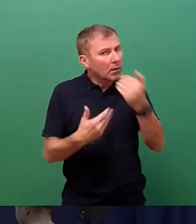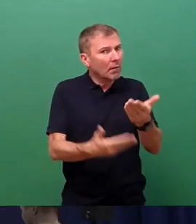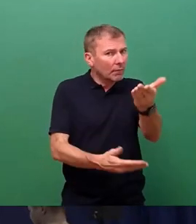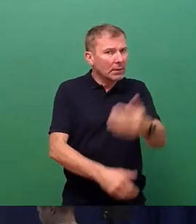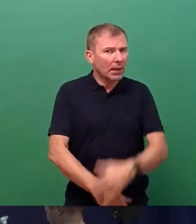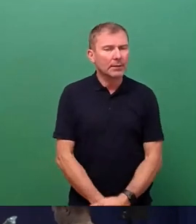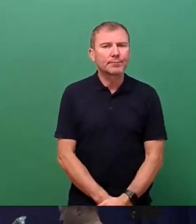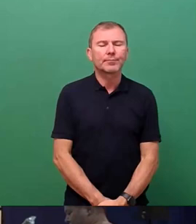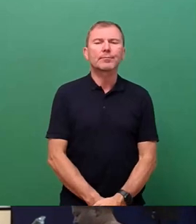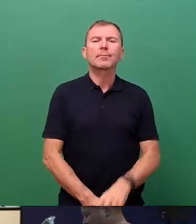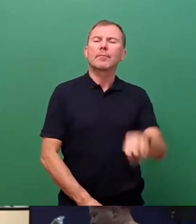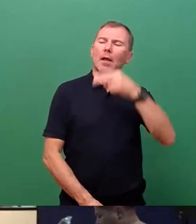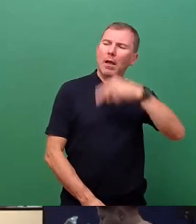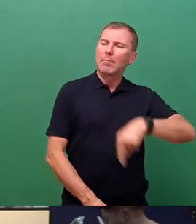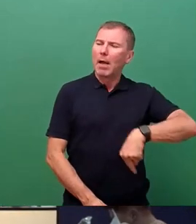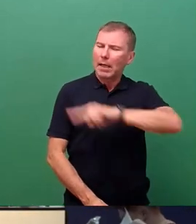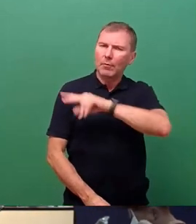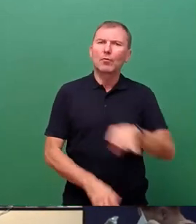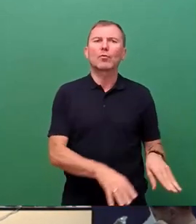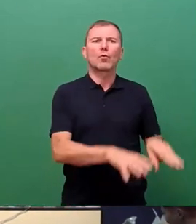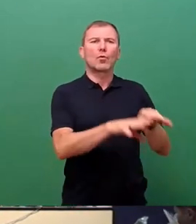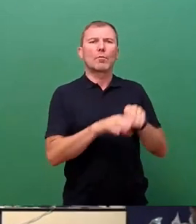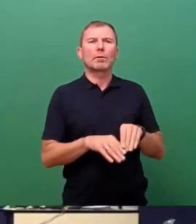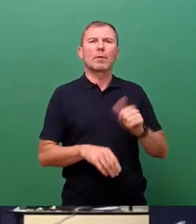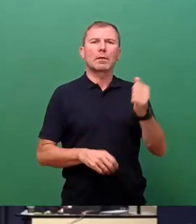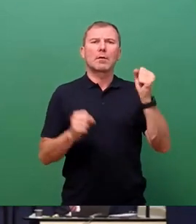Die Beantwortung übernimmt der erste Bürgermeister.